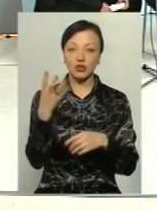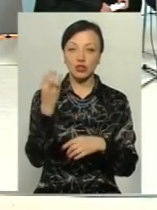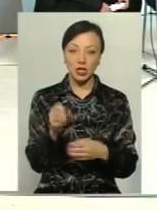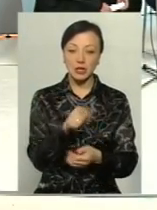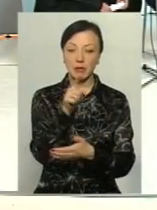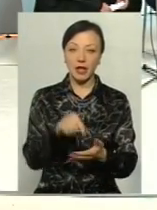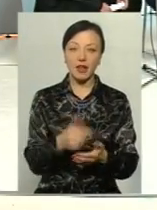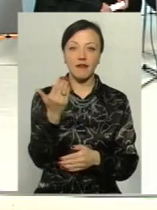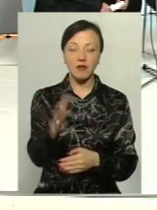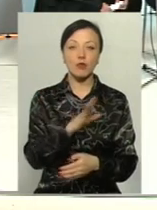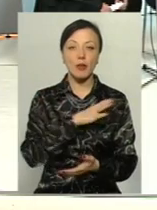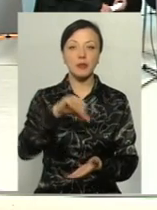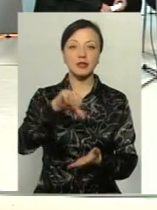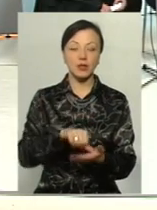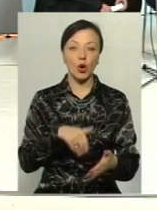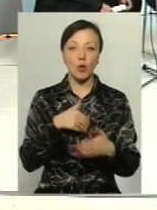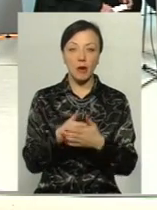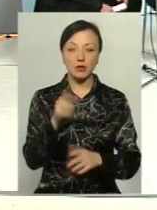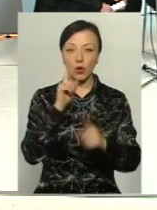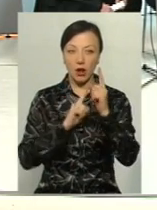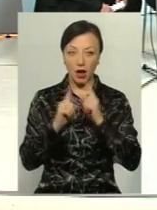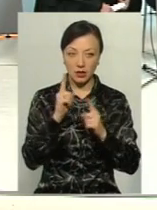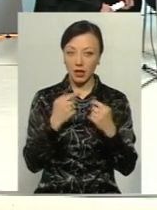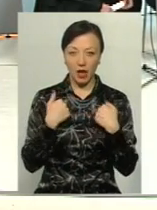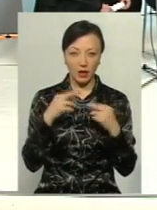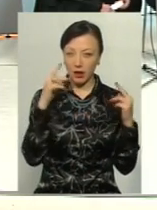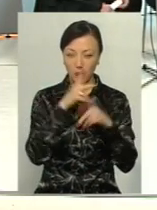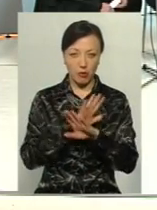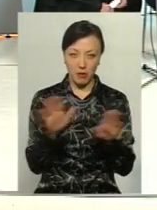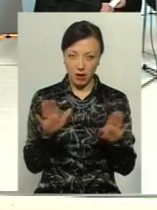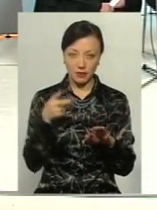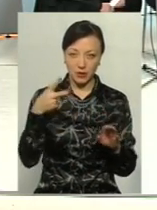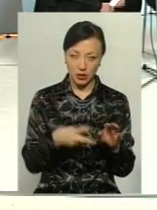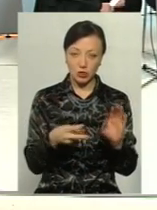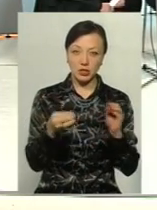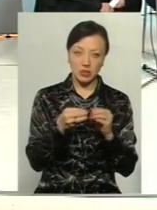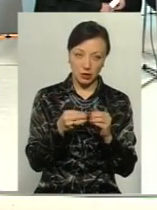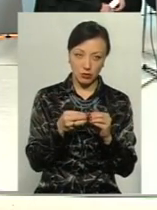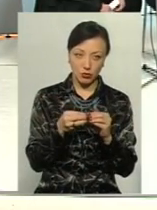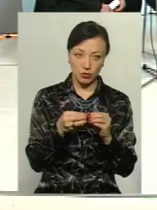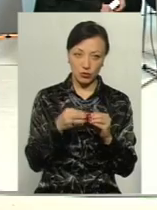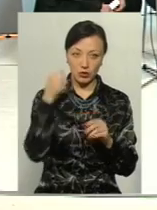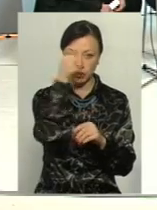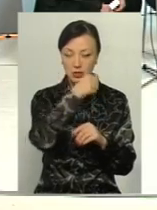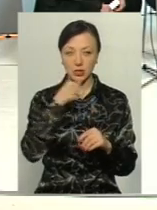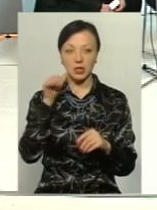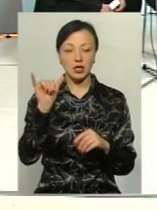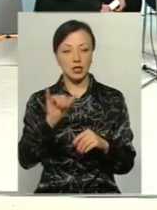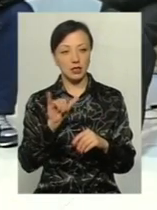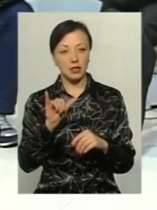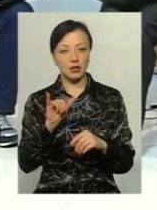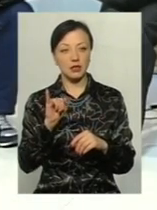запитання, ви були представником громадської ради, якщо я не помиляюся, і в 2010 році, і